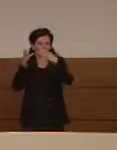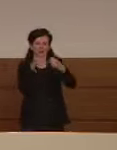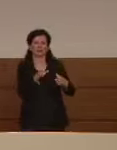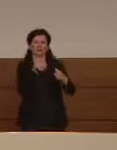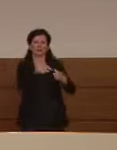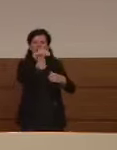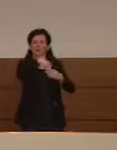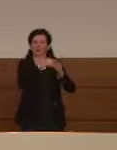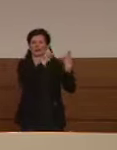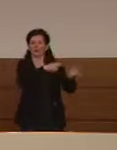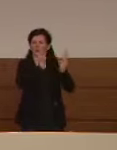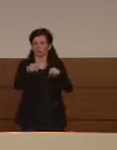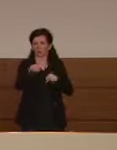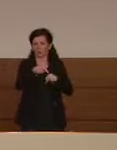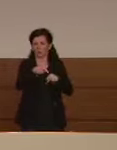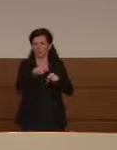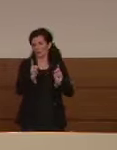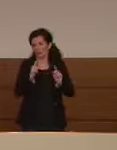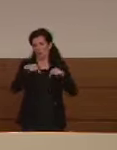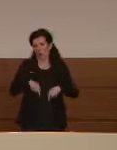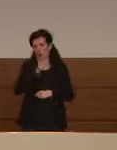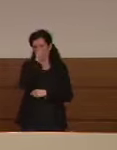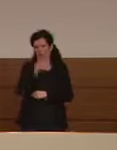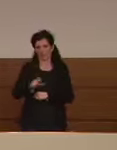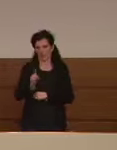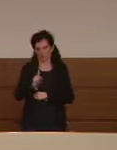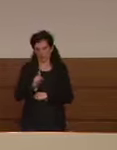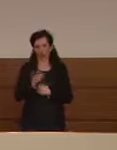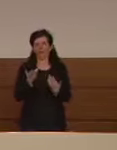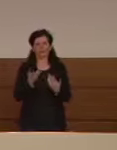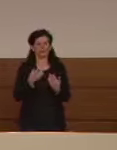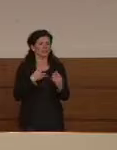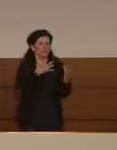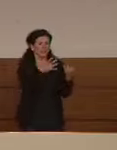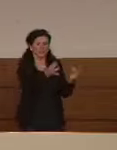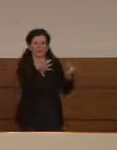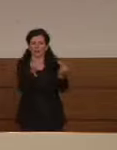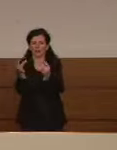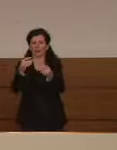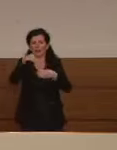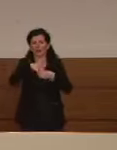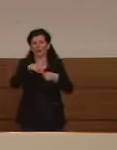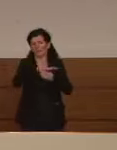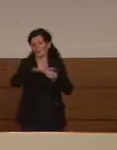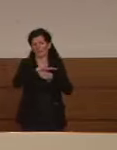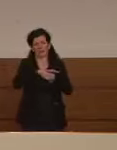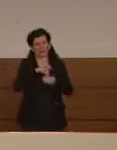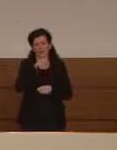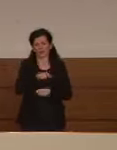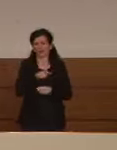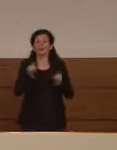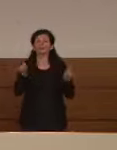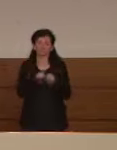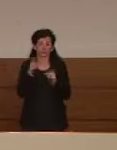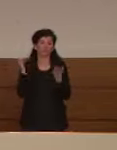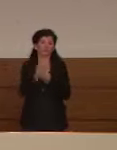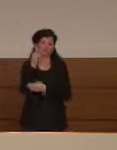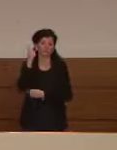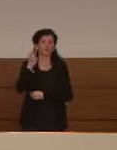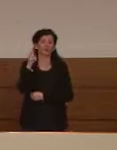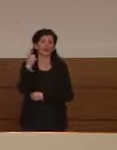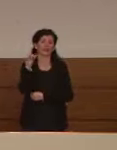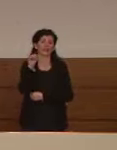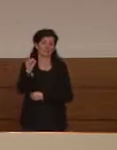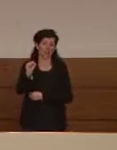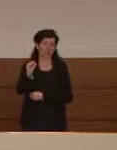apposite quindi insomma c'è una tendenza alla trasmissione intrafamiliare abbiamo avuto il fenomeno dell'RSA focolai